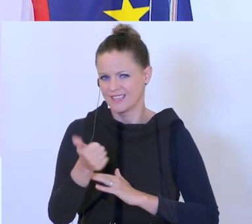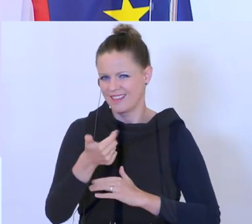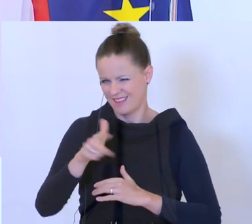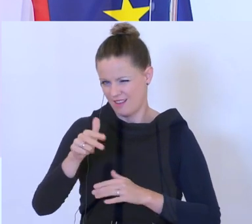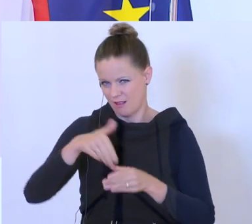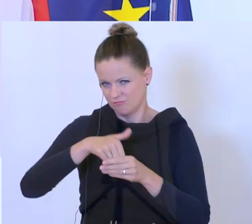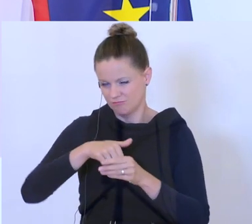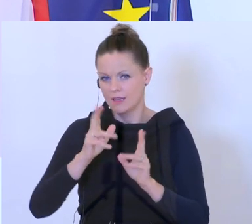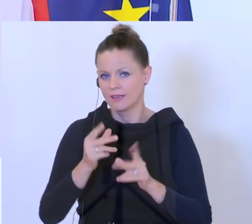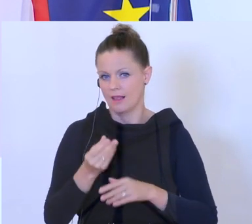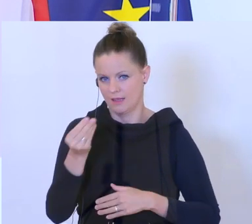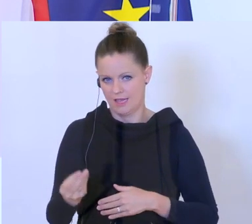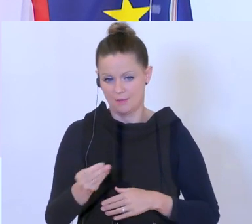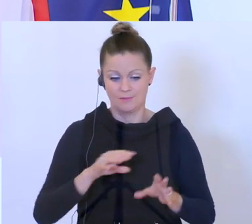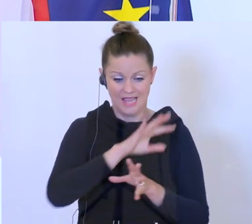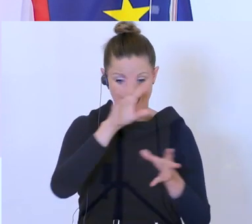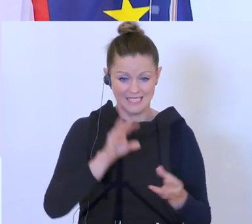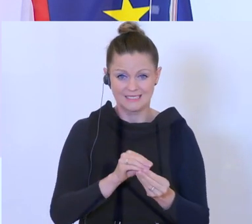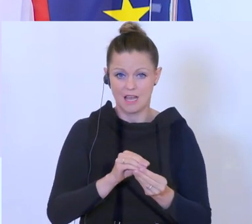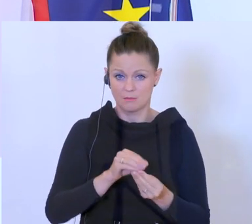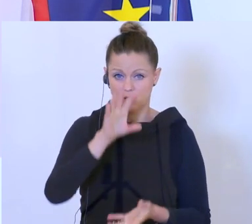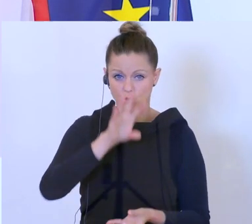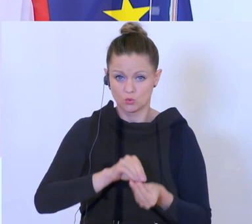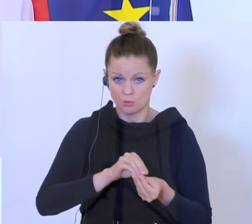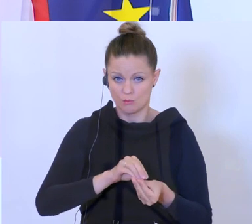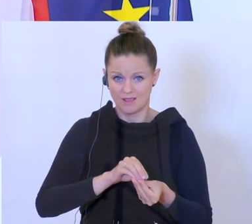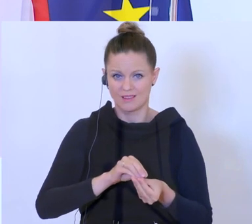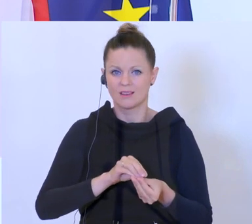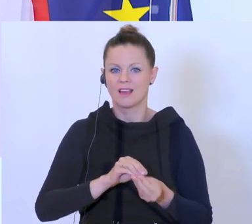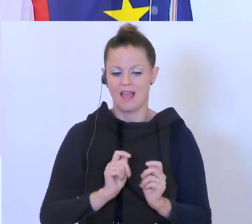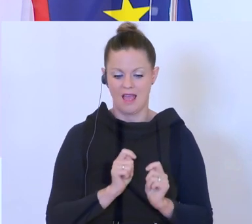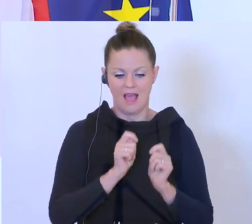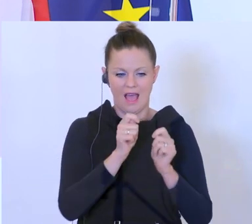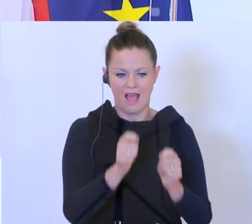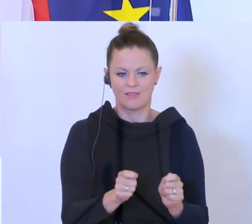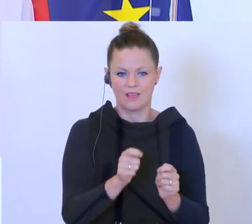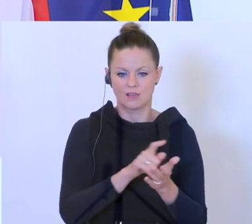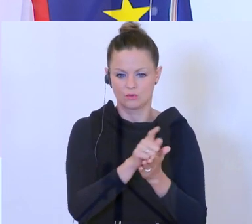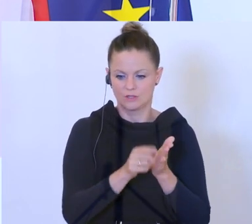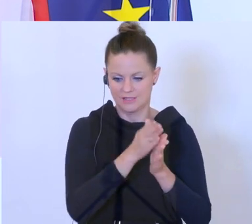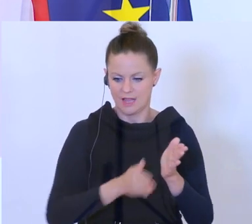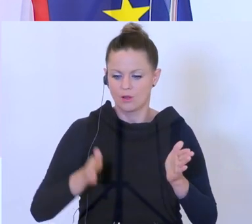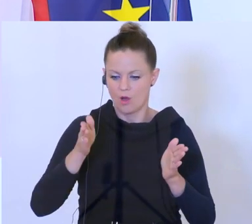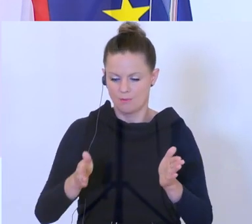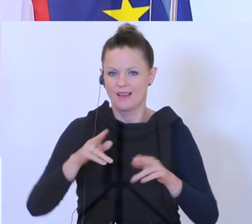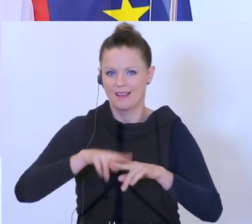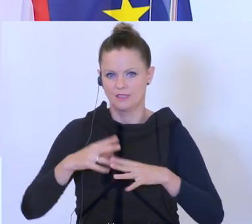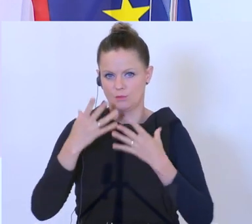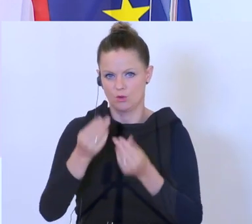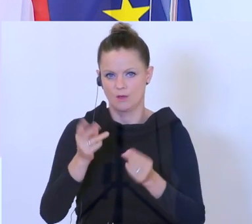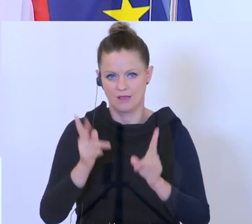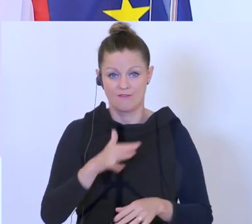gesamte Summe soll mit der Abrechnung nach Ende des Beantragungszeitraums auch möglich sein. Vielen Dank.